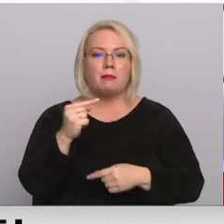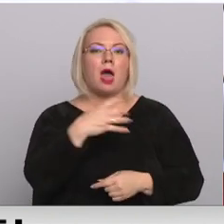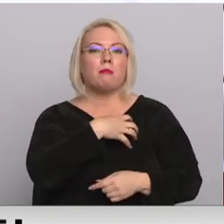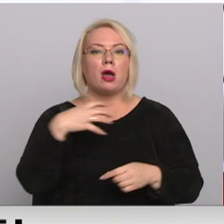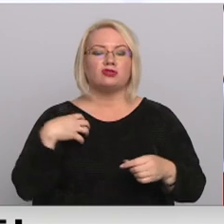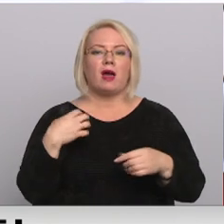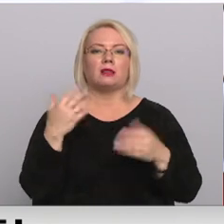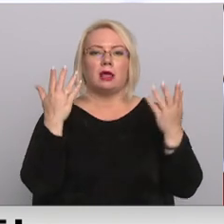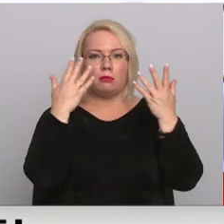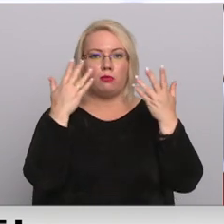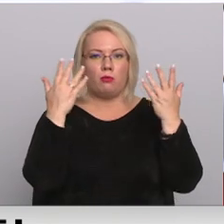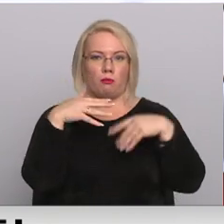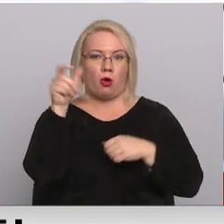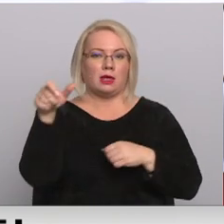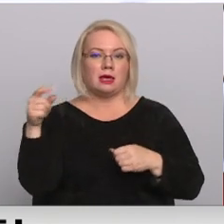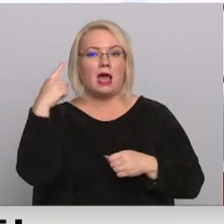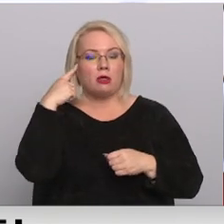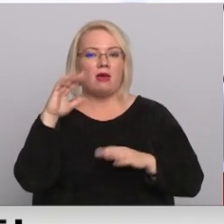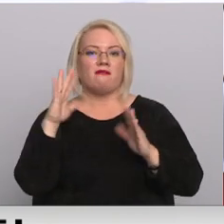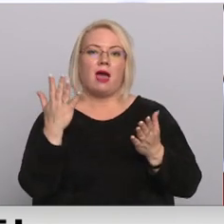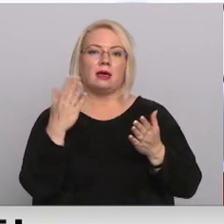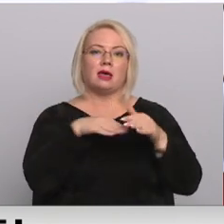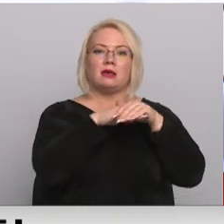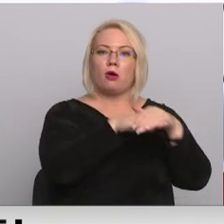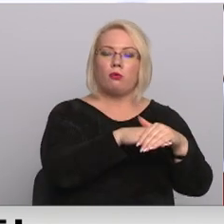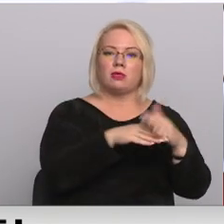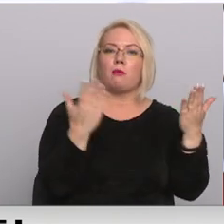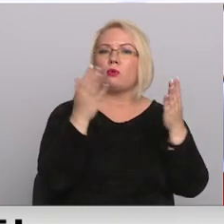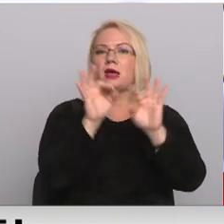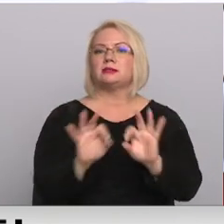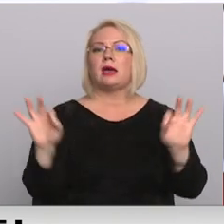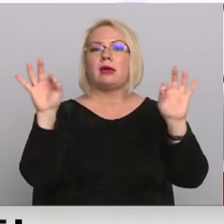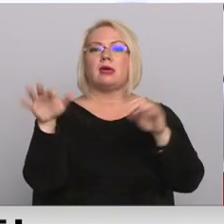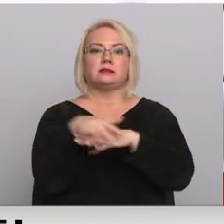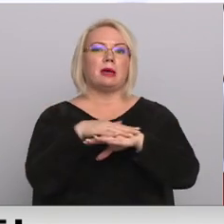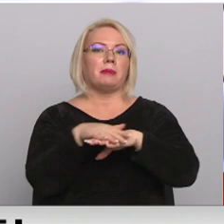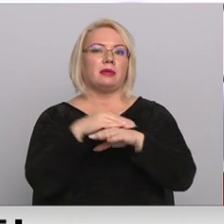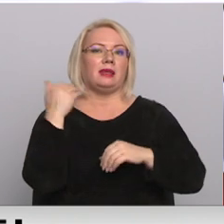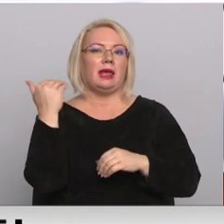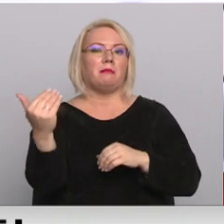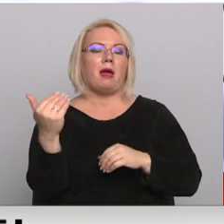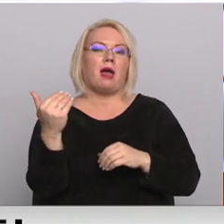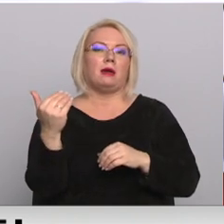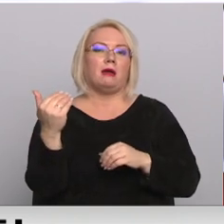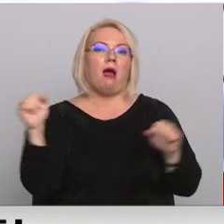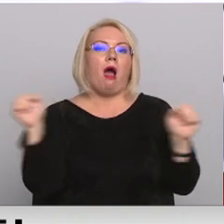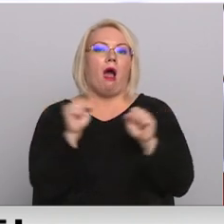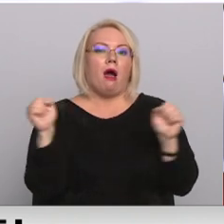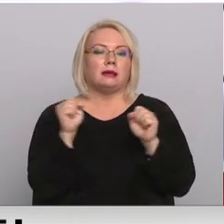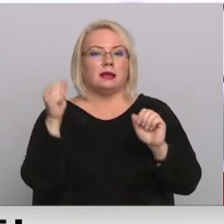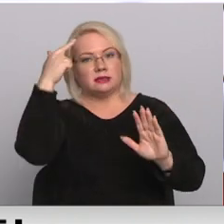politiķiem būs jādomā, vai mēs investējam kādā skaistā sabiedrībai ātri